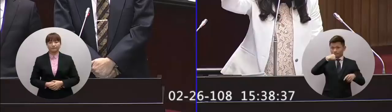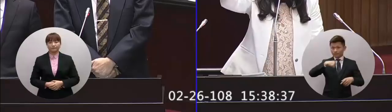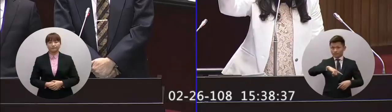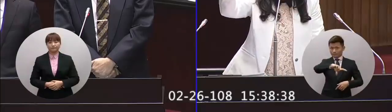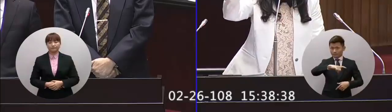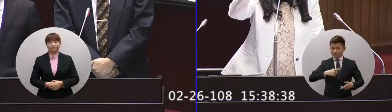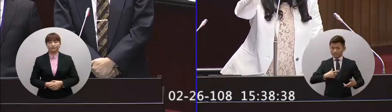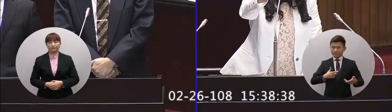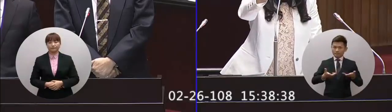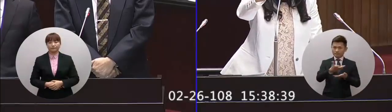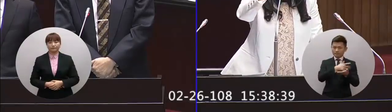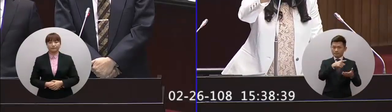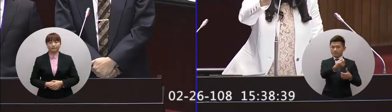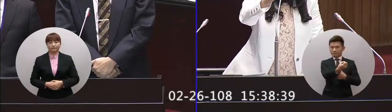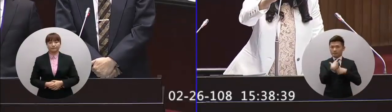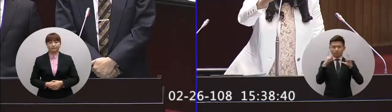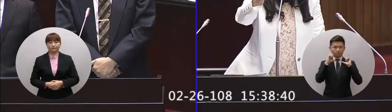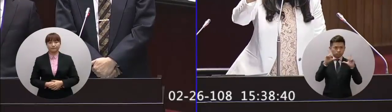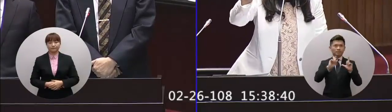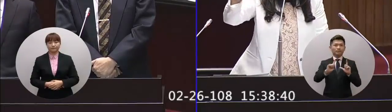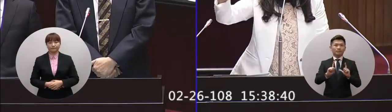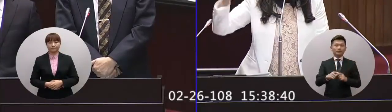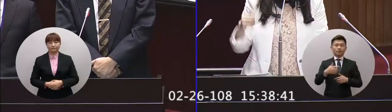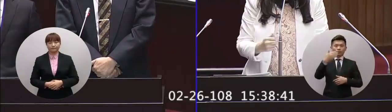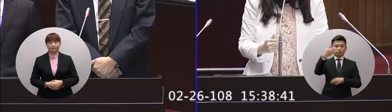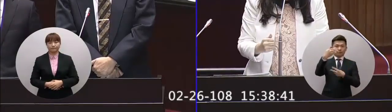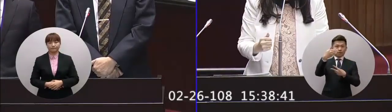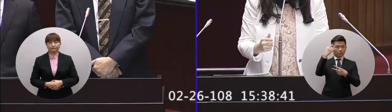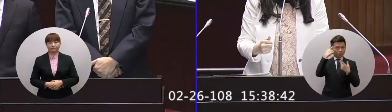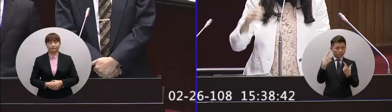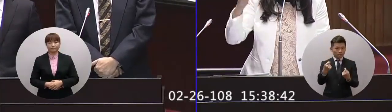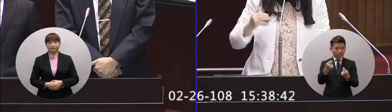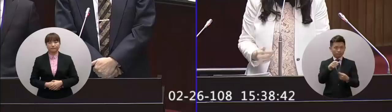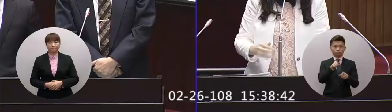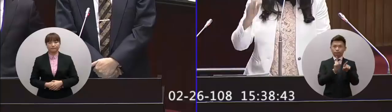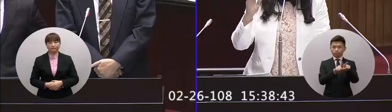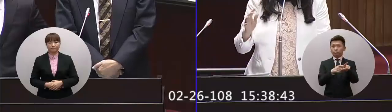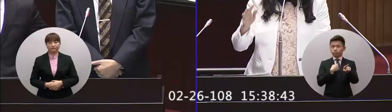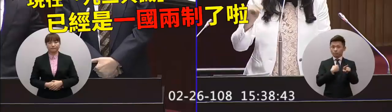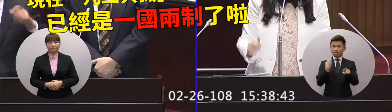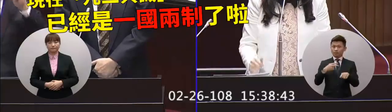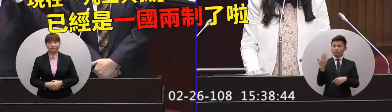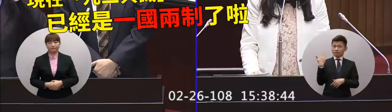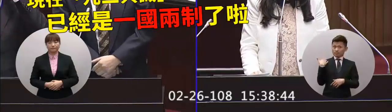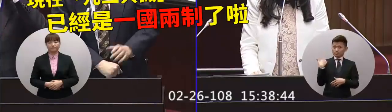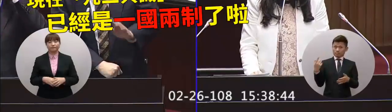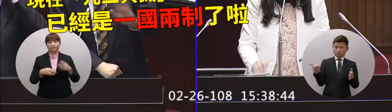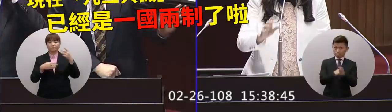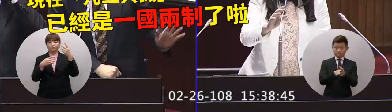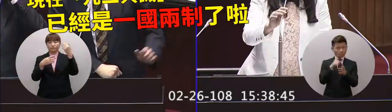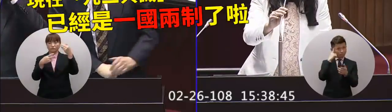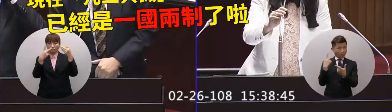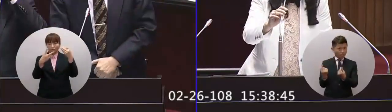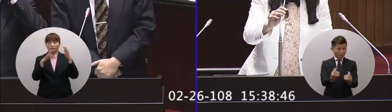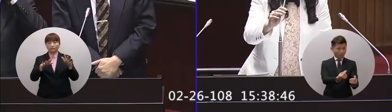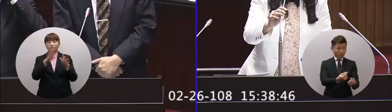台灣交往就已經講過他是要堅持在九二共識的共識之下那我們過去也都秉持九二識的認同二識